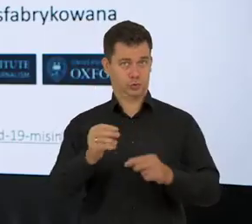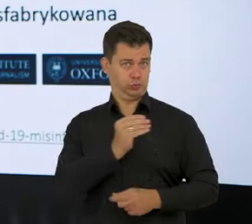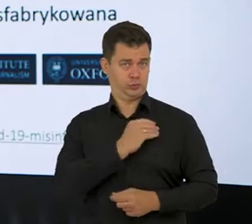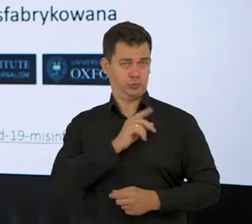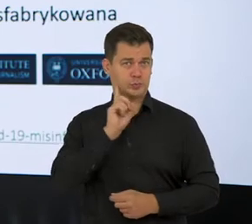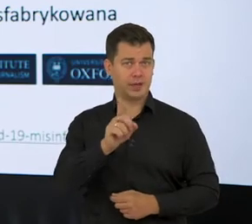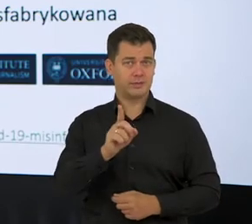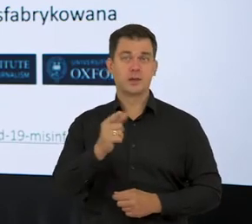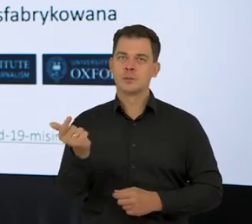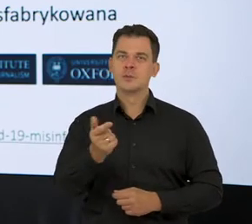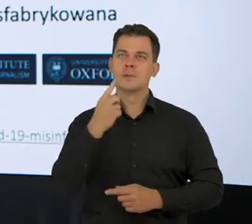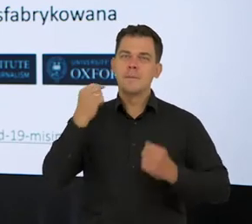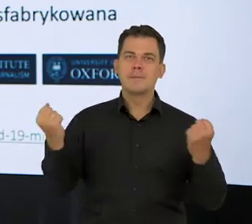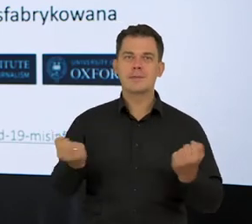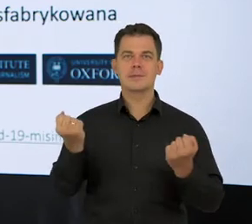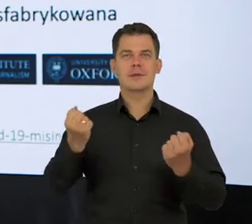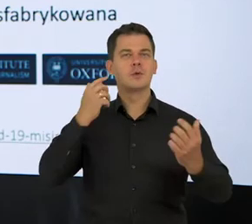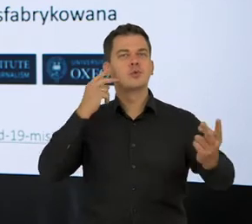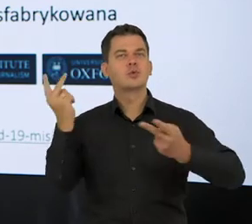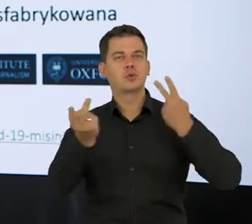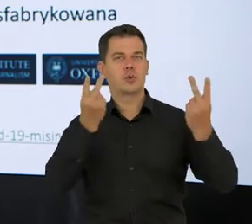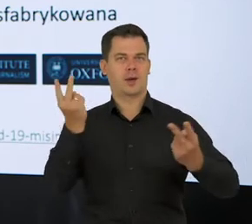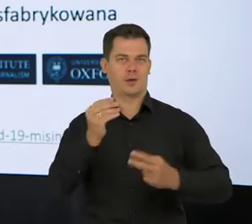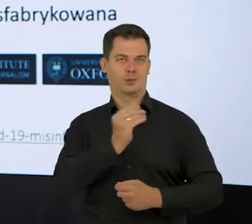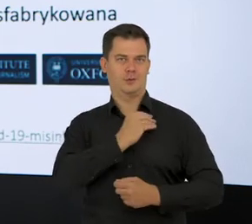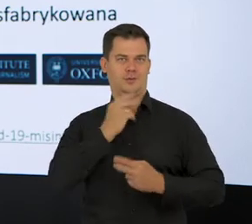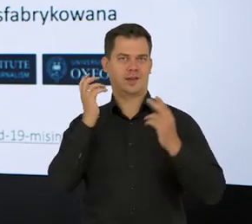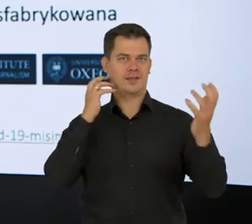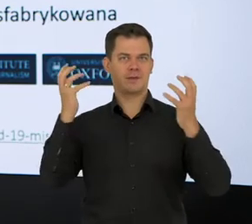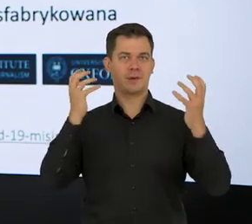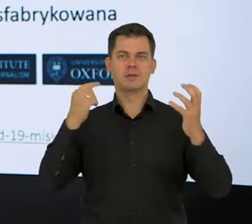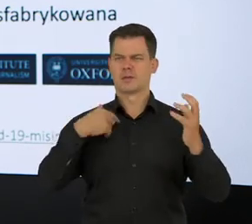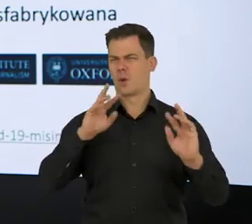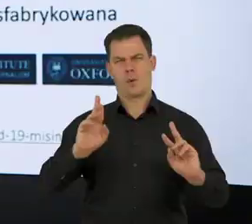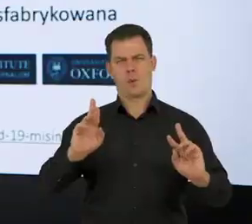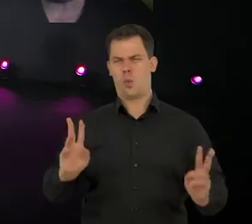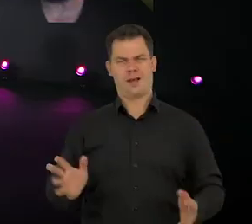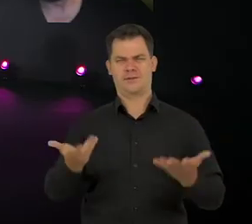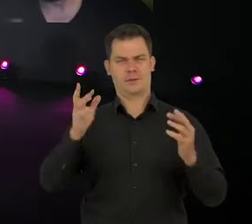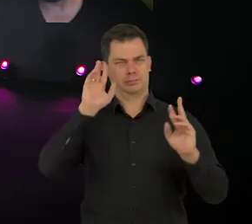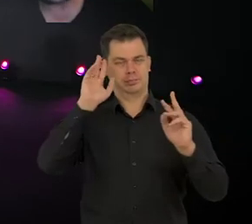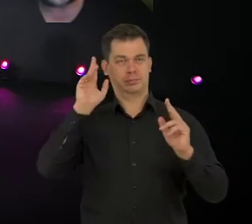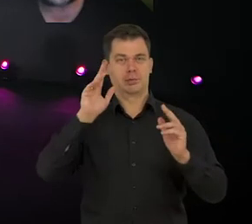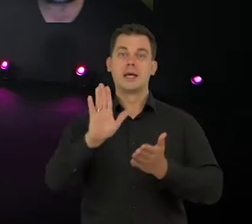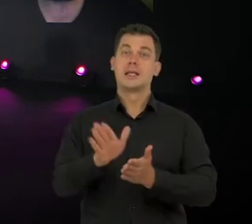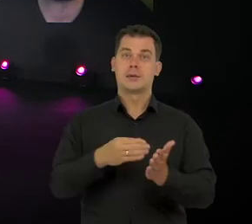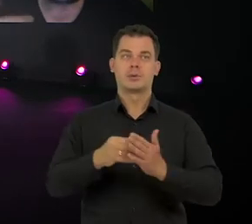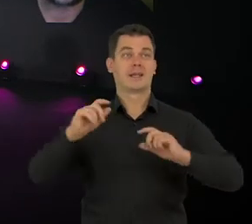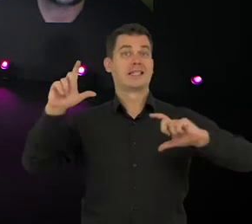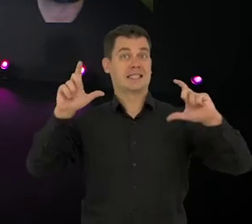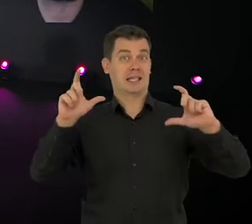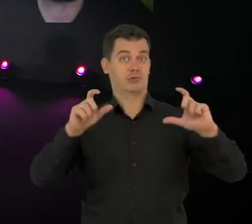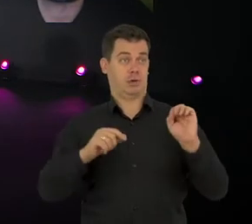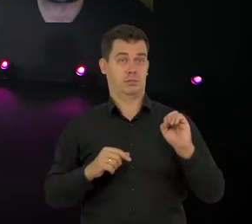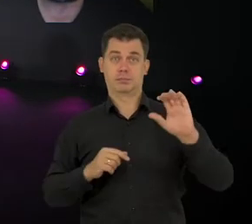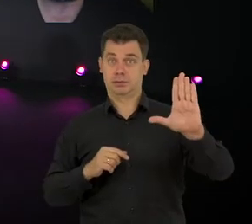założyć jakikolwiek wysiłek krytyczny przy poszukiwaniu informacji, żeby w miarę szybko wykrywać te fake news. Jeżeli mamy zdjęcia, zapiszmy to zdjęcie,